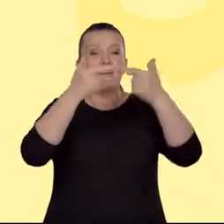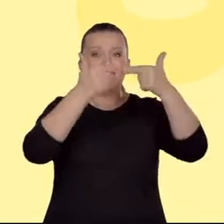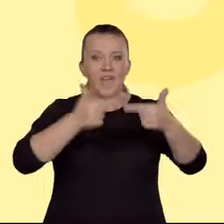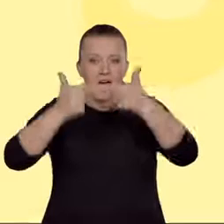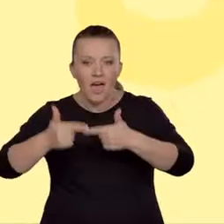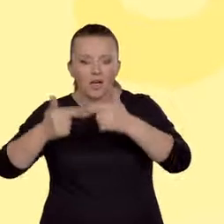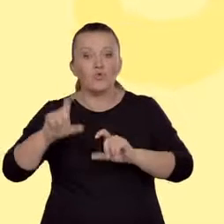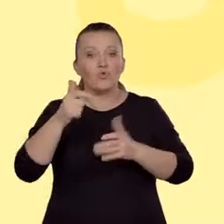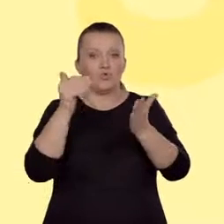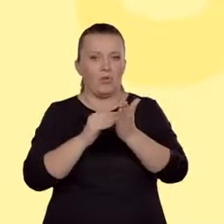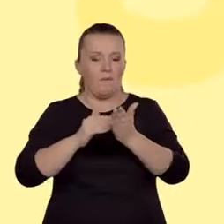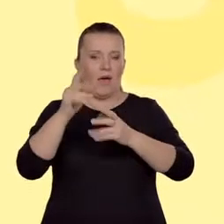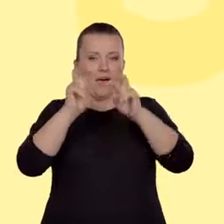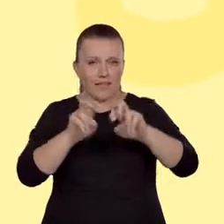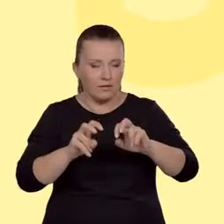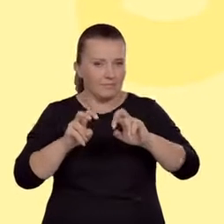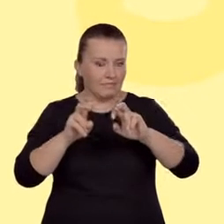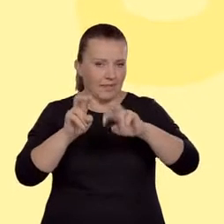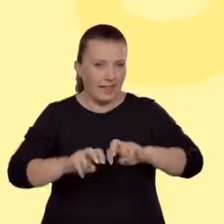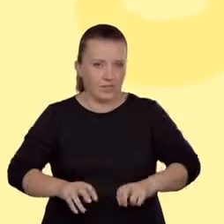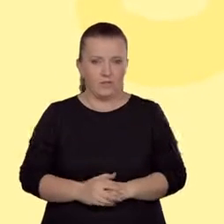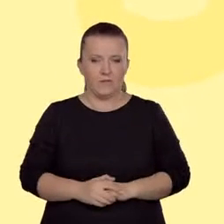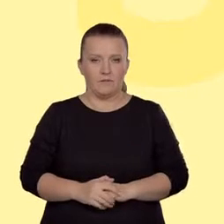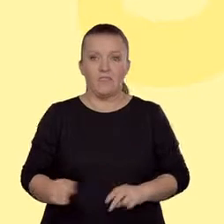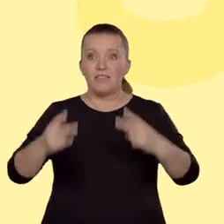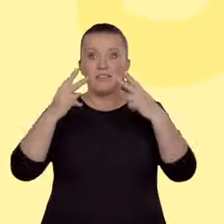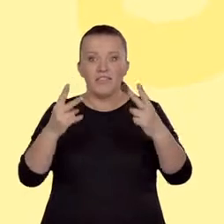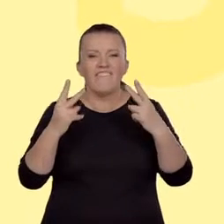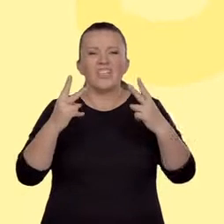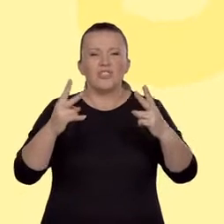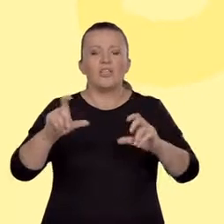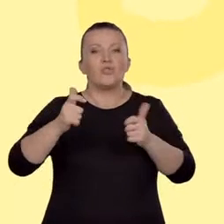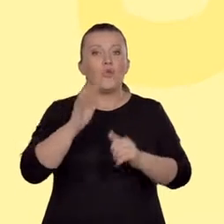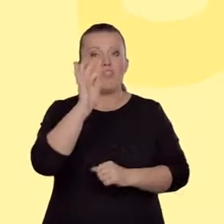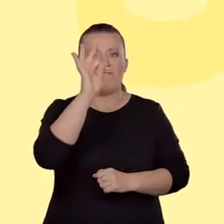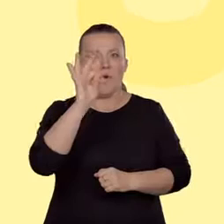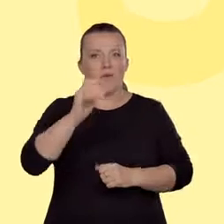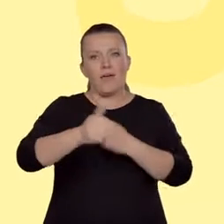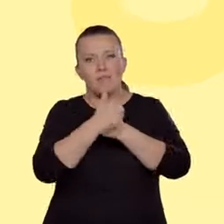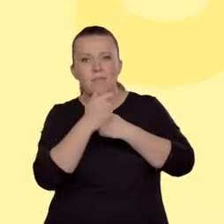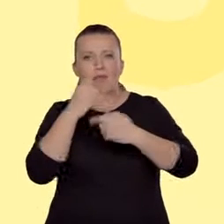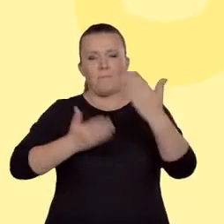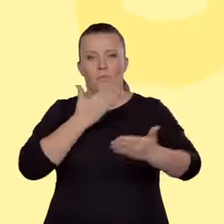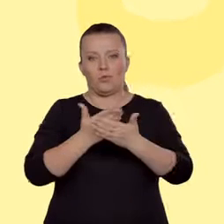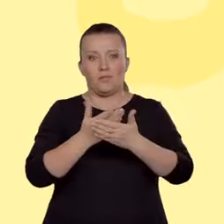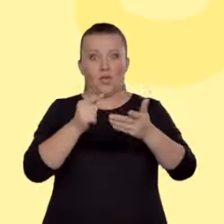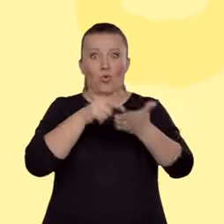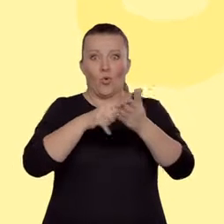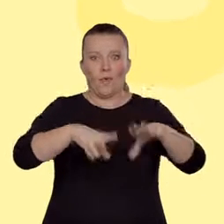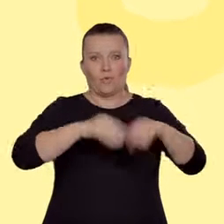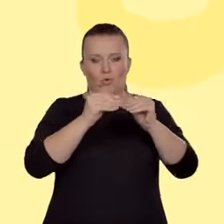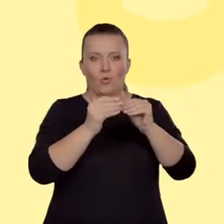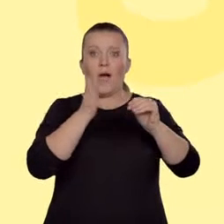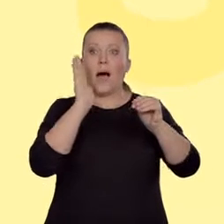należy analizować. Przypomnijmy, najważniejsza jest propozycja interpretacyjna. Od niej zaczynamy. Potem ją weryfikujemy lub